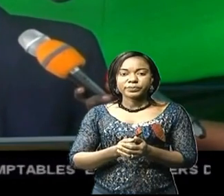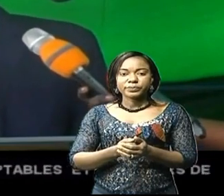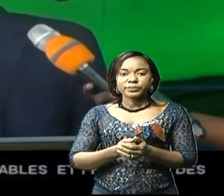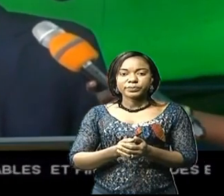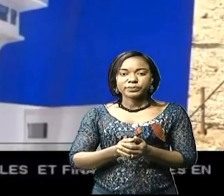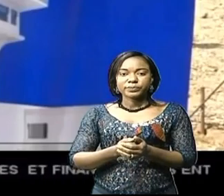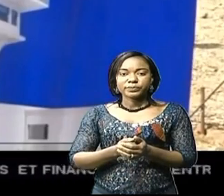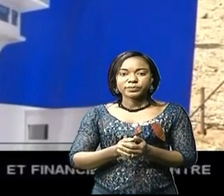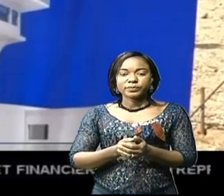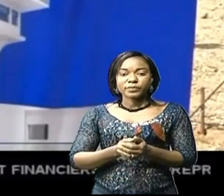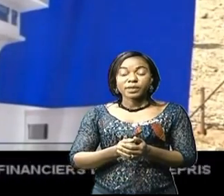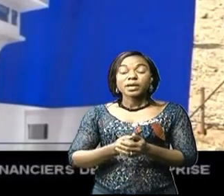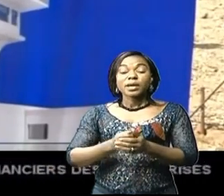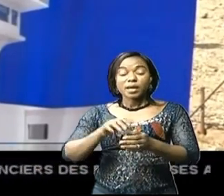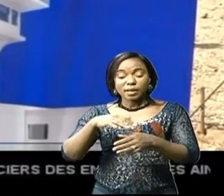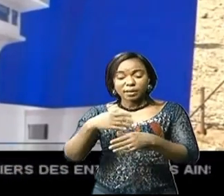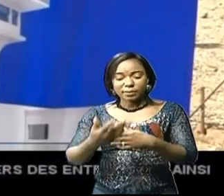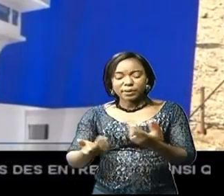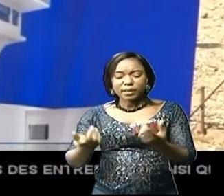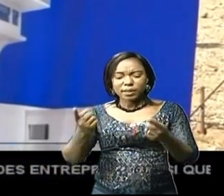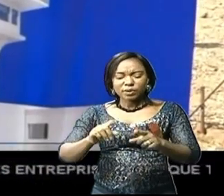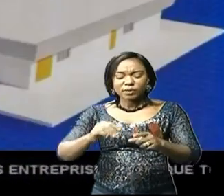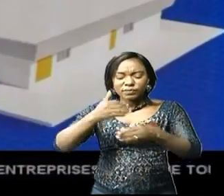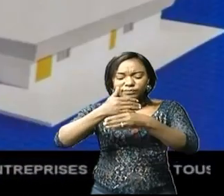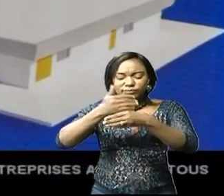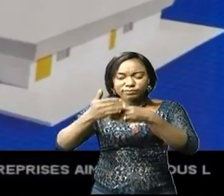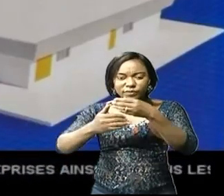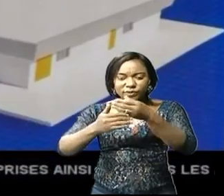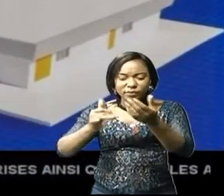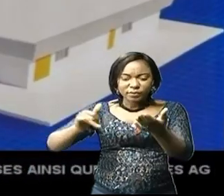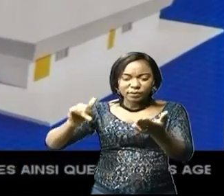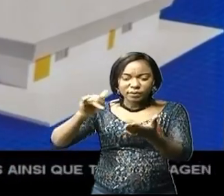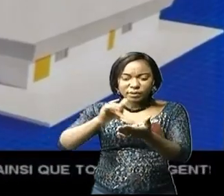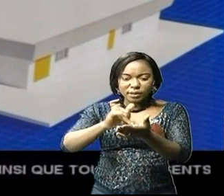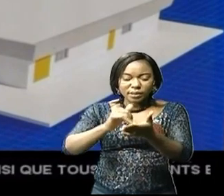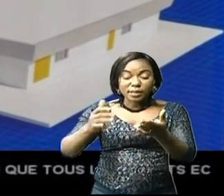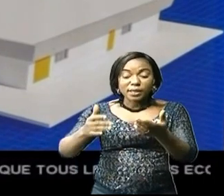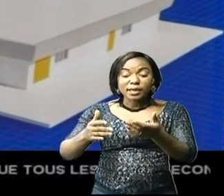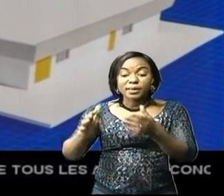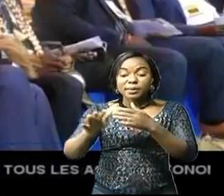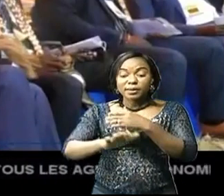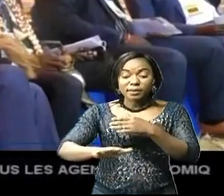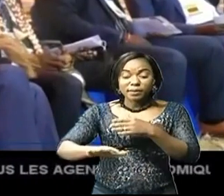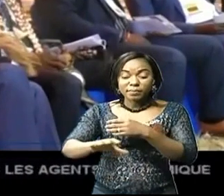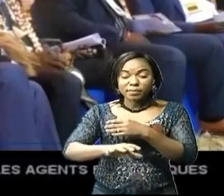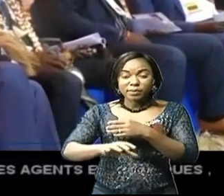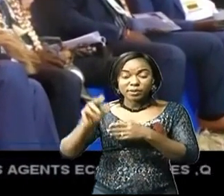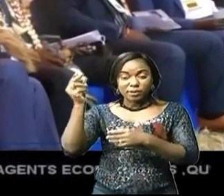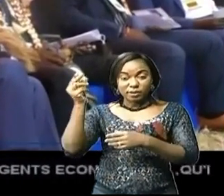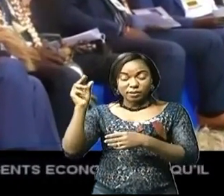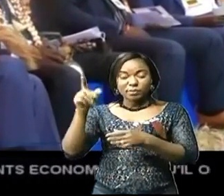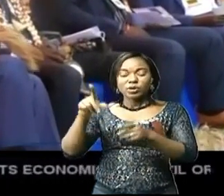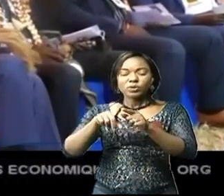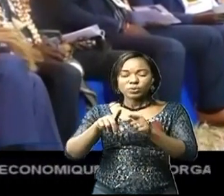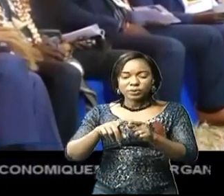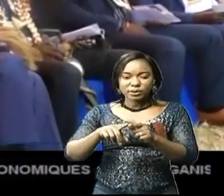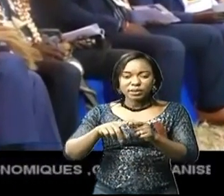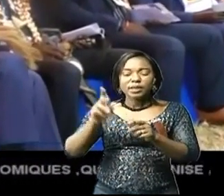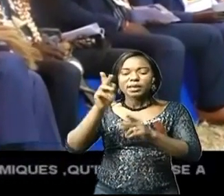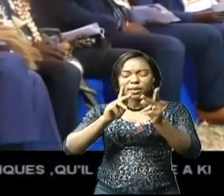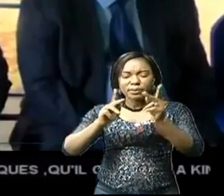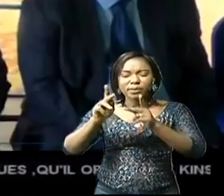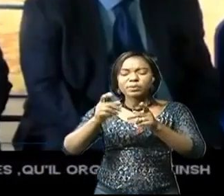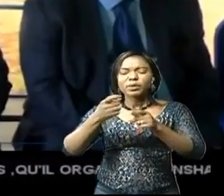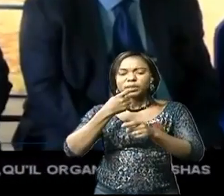Par la rénovation de cet aéroport de la capitale Diamantifère, la population reste convaincue que le grand Kassay sera